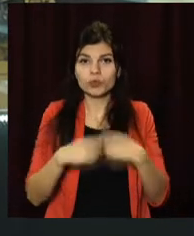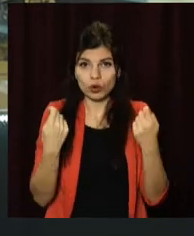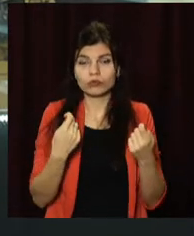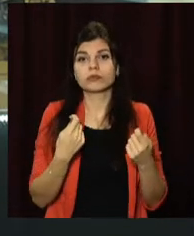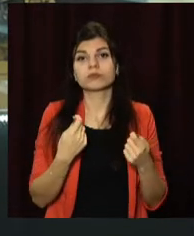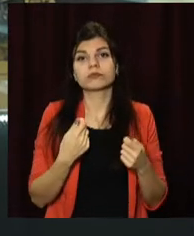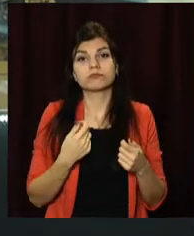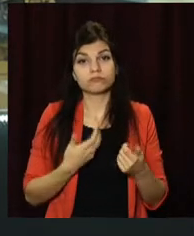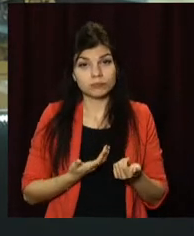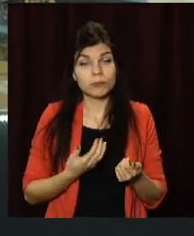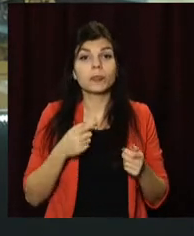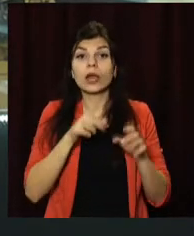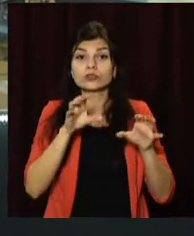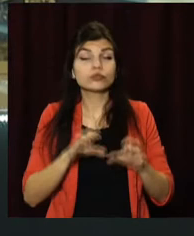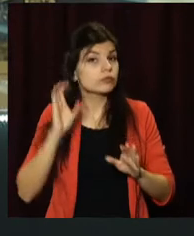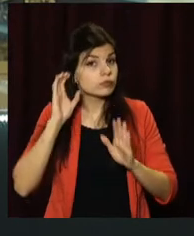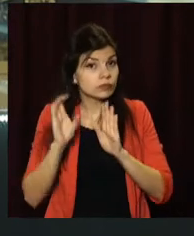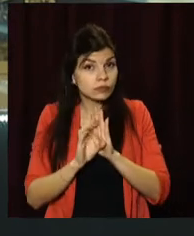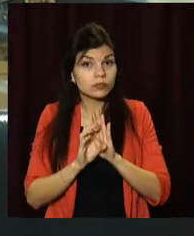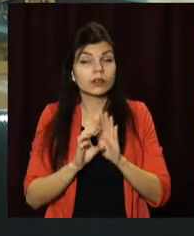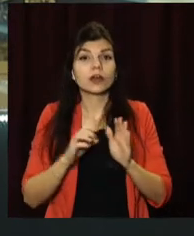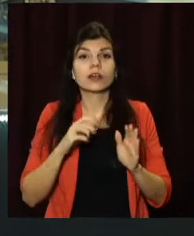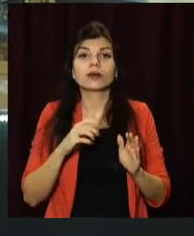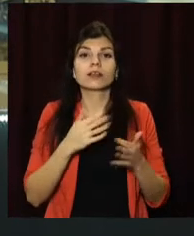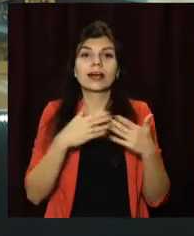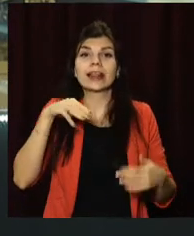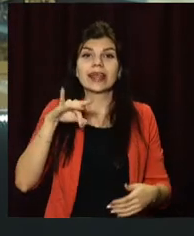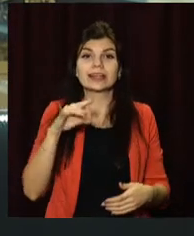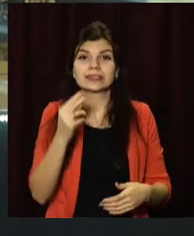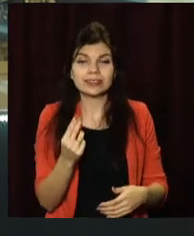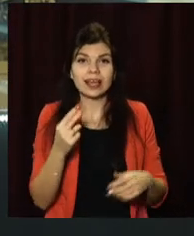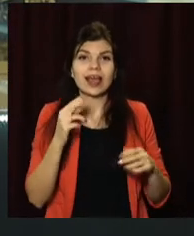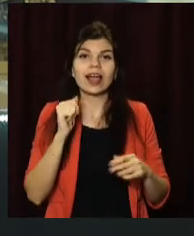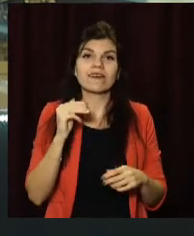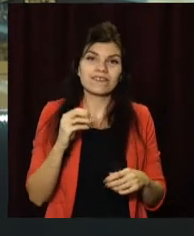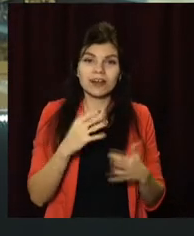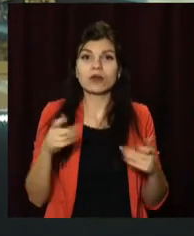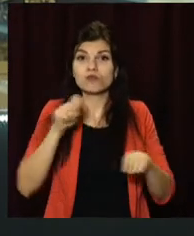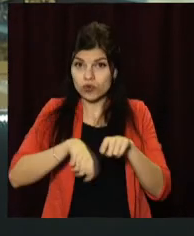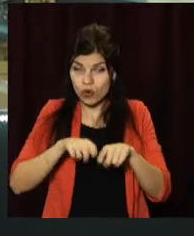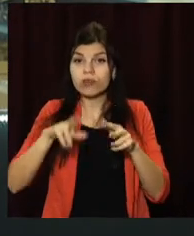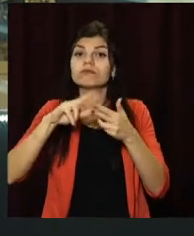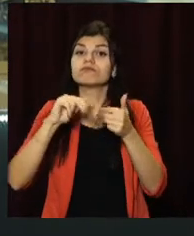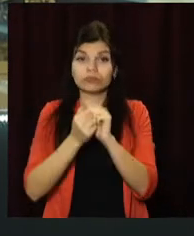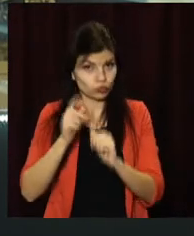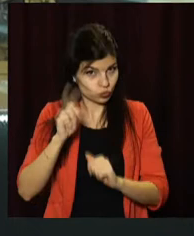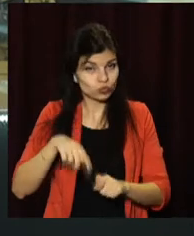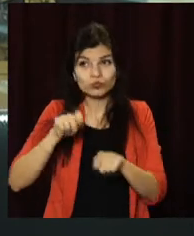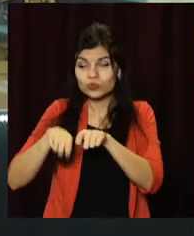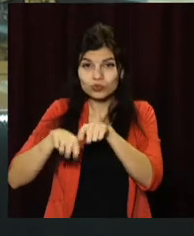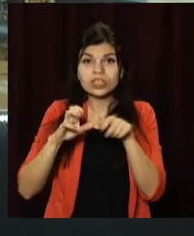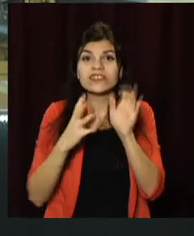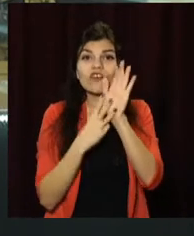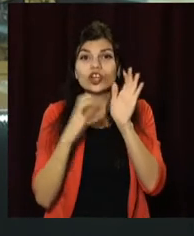слухняність власників супермаркетів, ТРЦ та кав'ярень поліціянти перевіряють і в Кам'янському. Починаючи з 8 січня, в місті склали вже